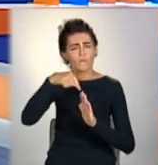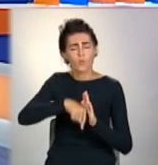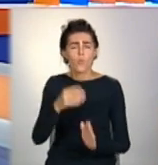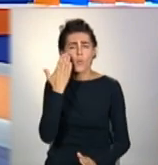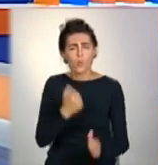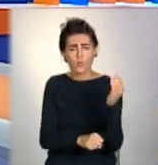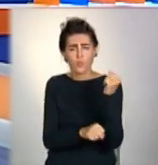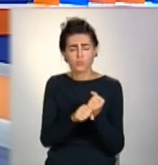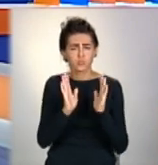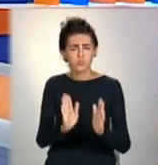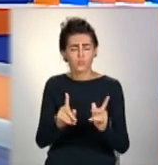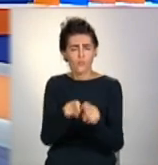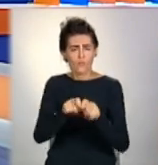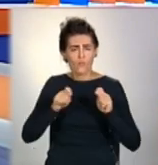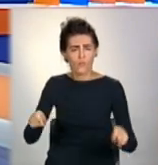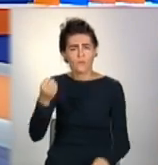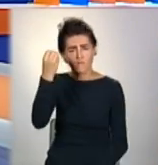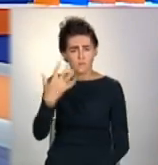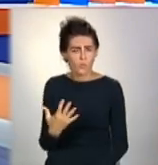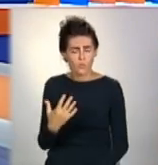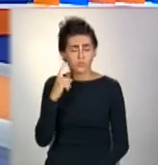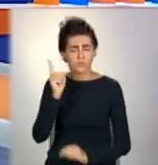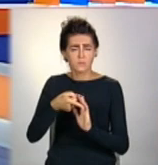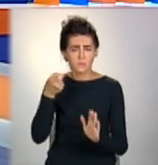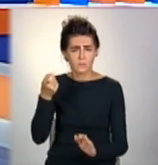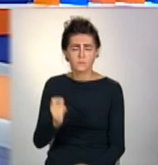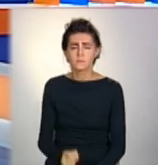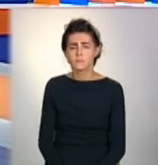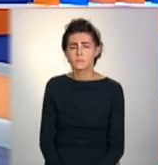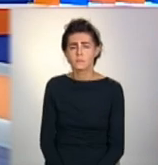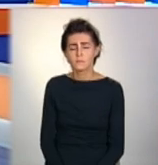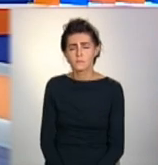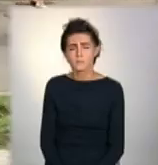комунальники увімкнуть світлофори, дізнавались наші кореспонденти.